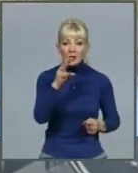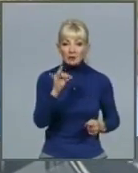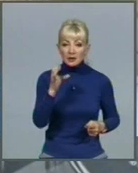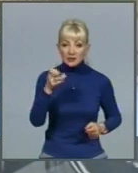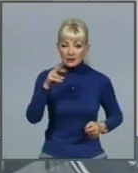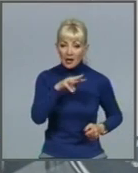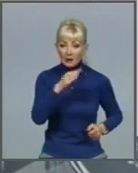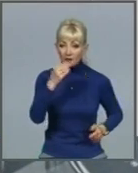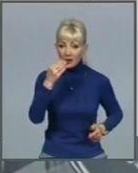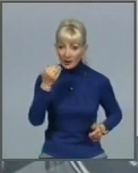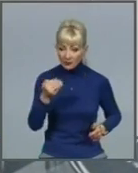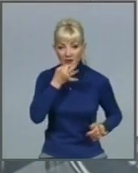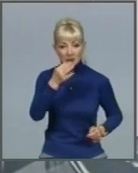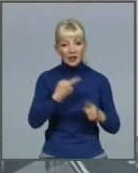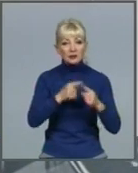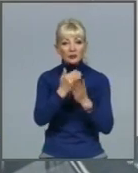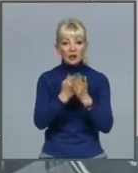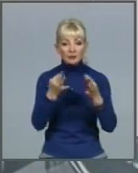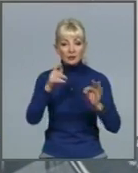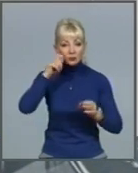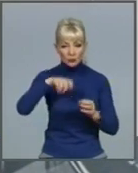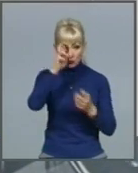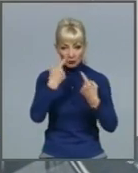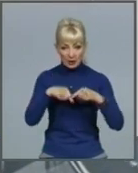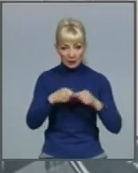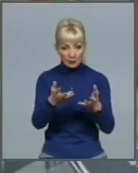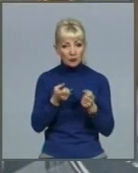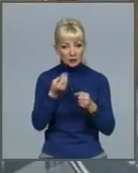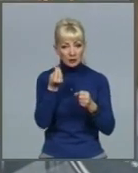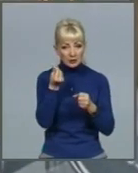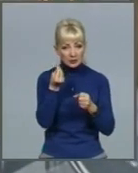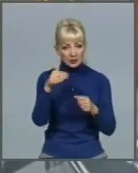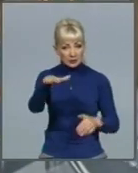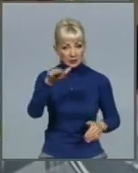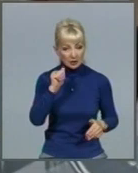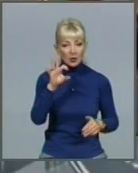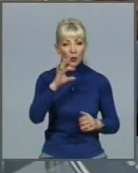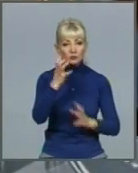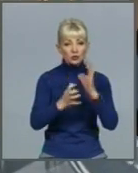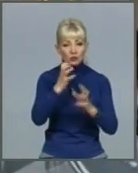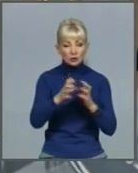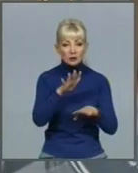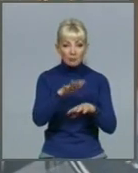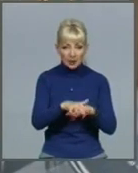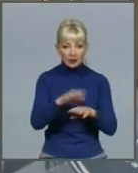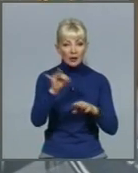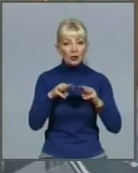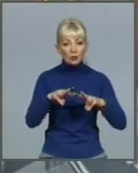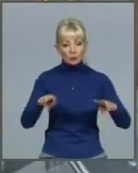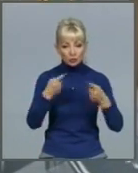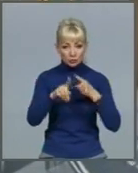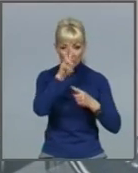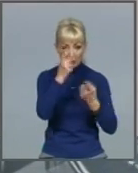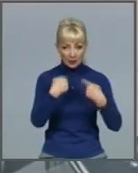програма дозволить Україні отримати фінансування від ряду міжнародних фінорганізацій та урядів інших країн. А кредит